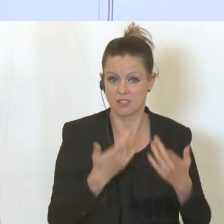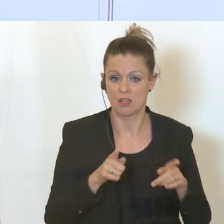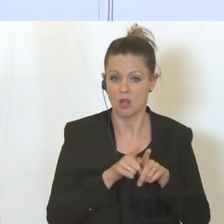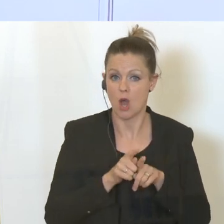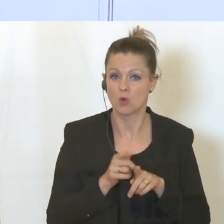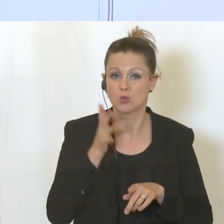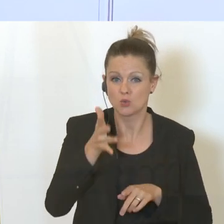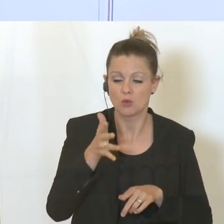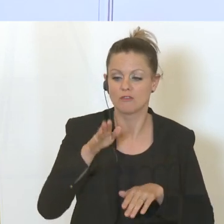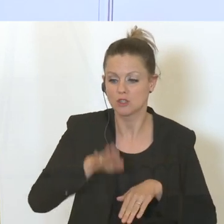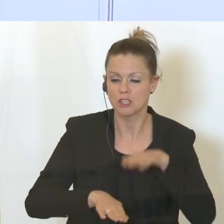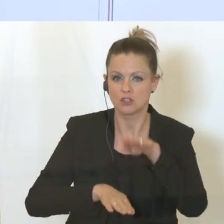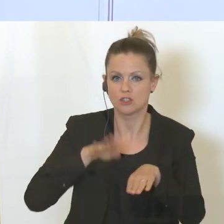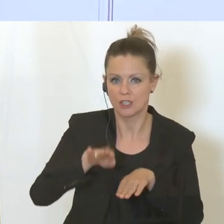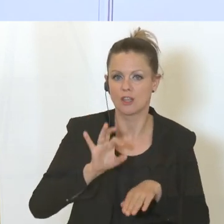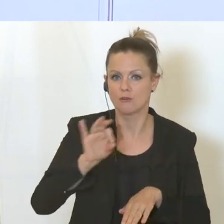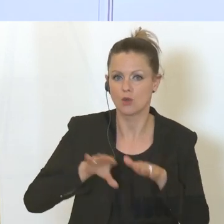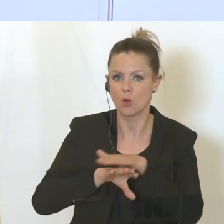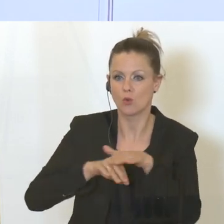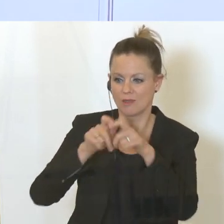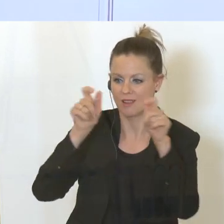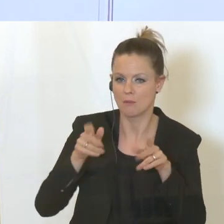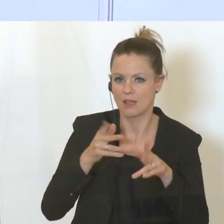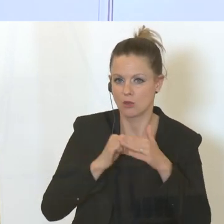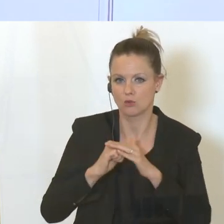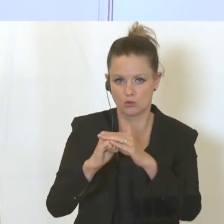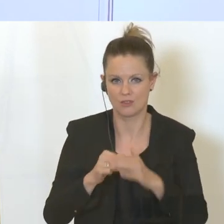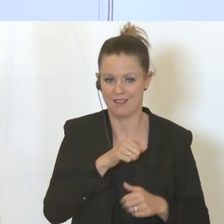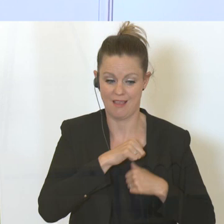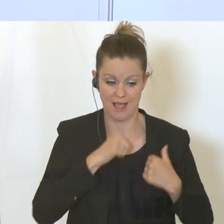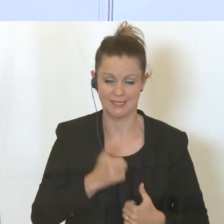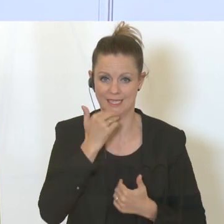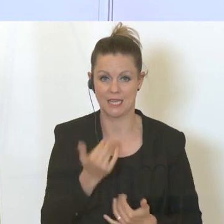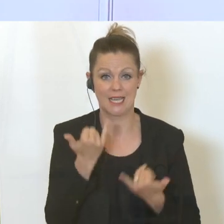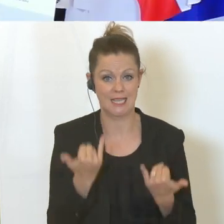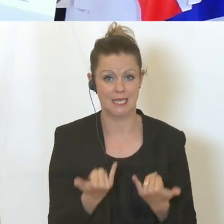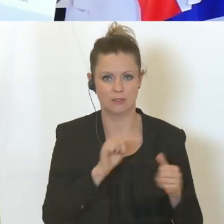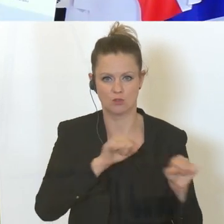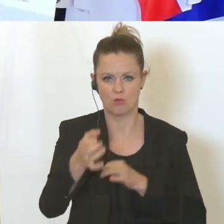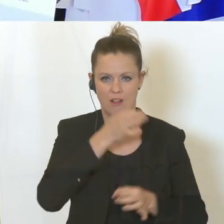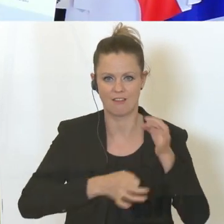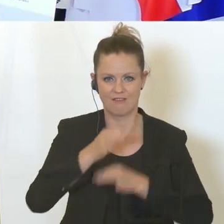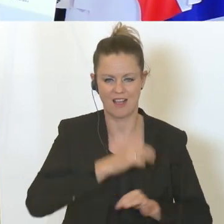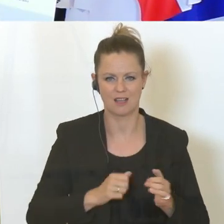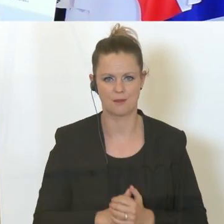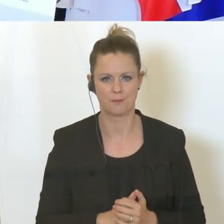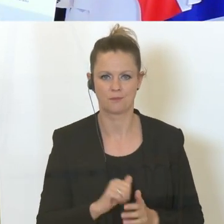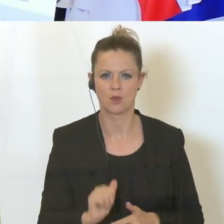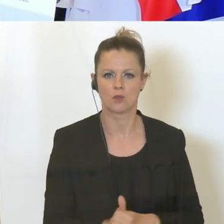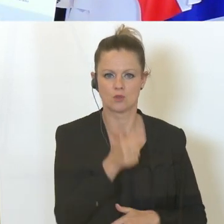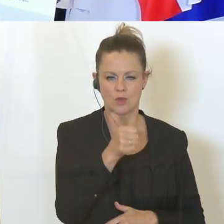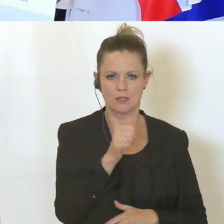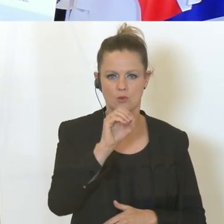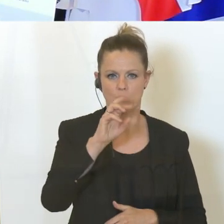die Unternehmen noch stärker zu unterstützen. Herzlichen Dank. Vielen Dank. Wir kommen zu den Fragen und als erster gemeldet hat sich vom ORF der Herr